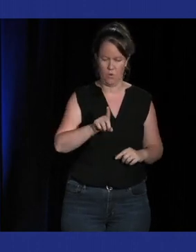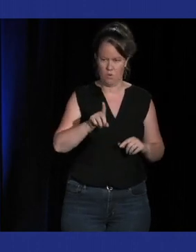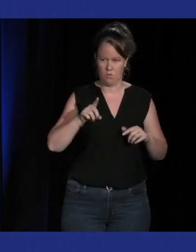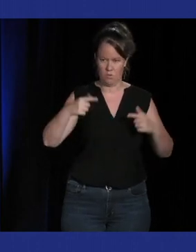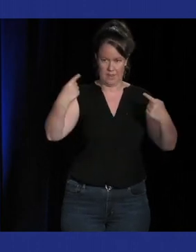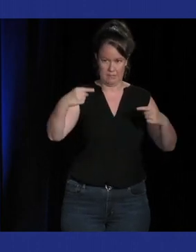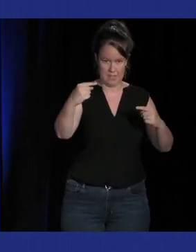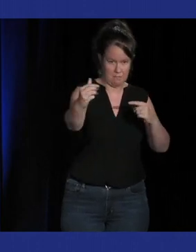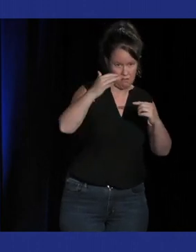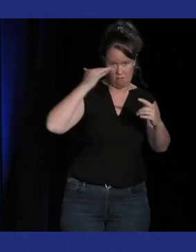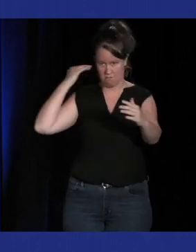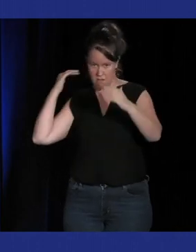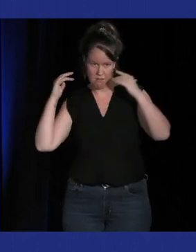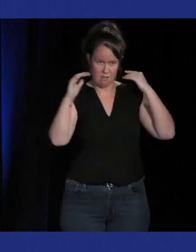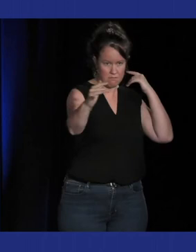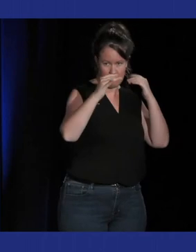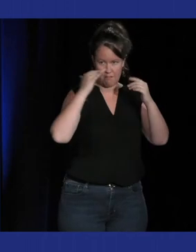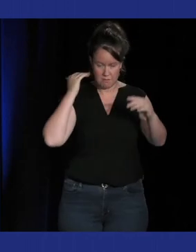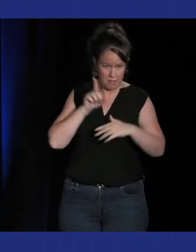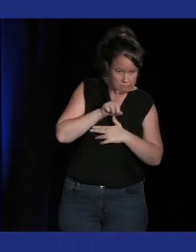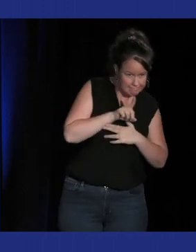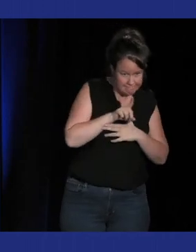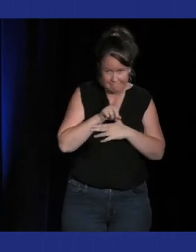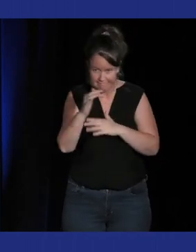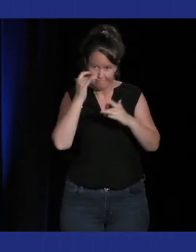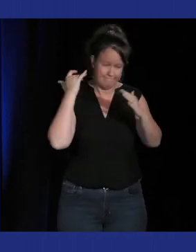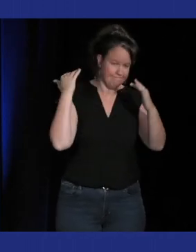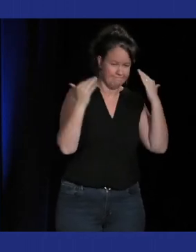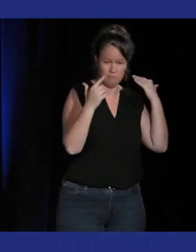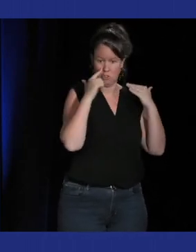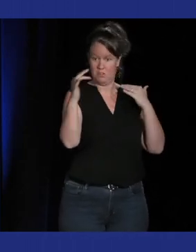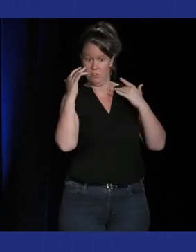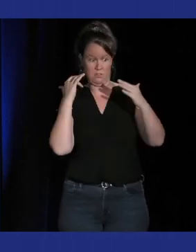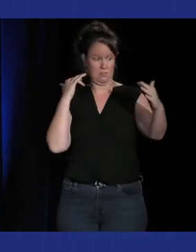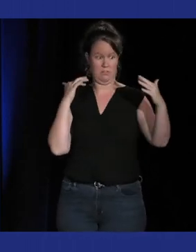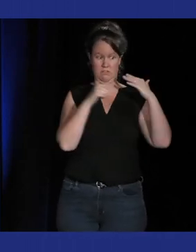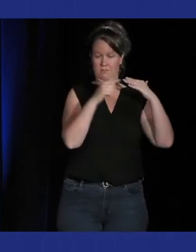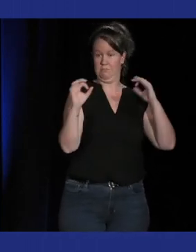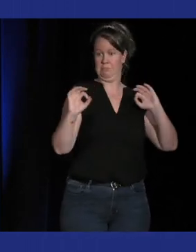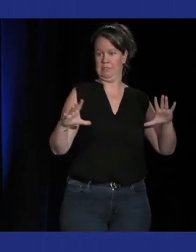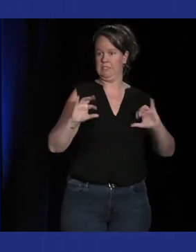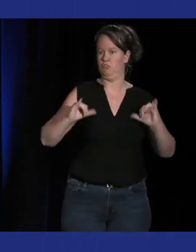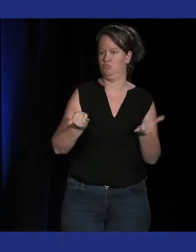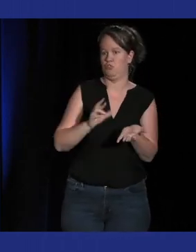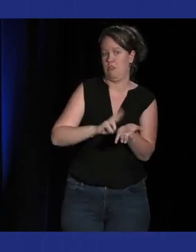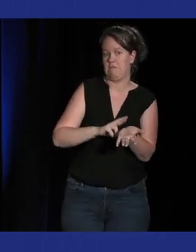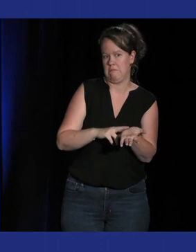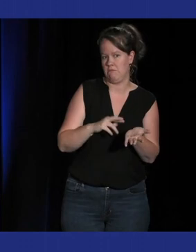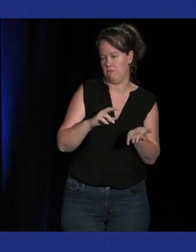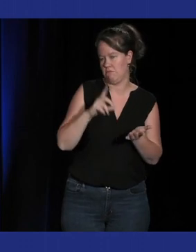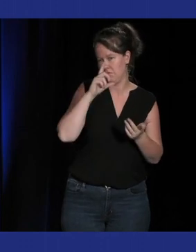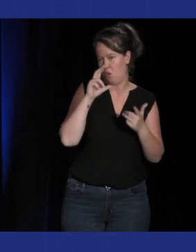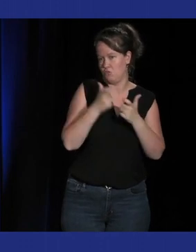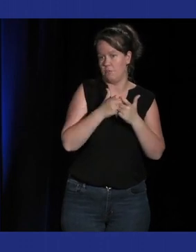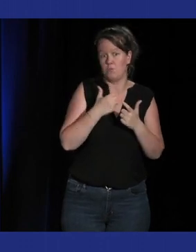est un peu une inspiration des jeux de rythme donc je pense que les jeux de rythme vont plus ou moins pénétrer au fur et à mesure les jeux ordinaires comme ça par des